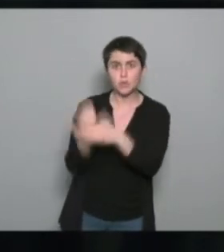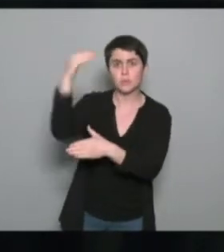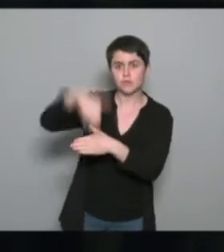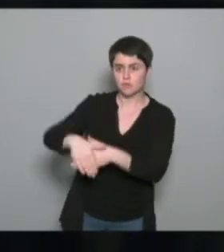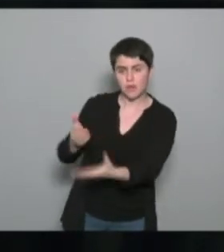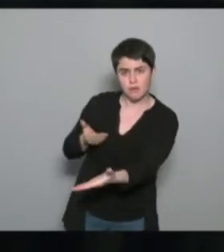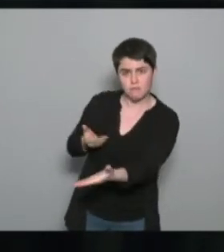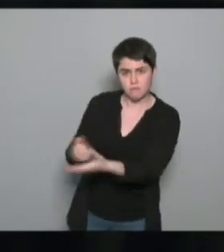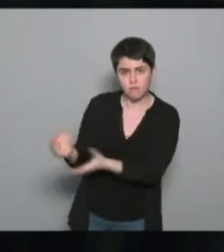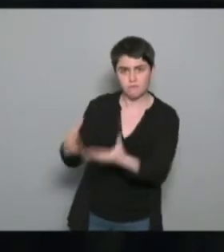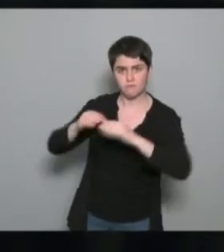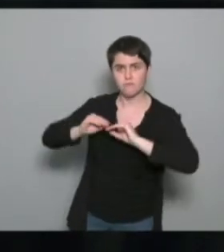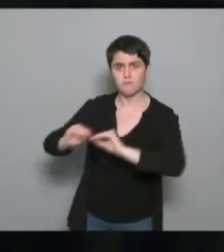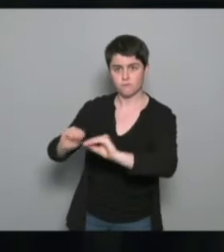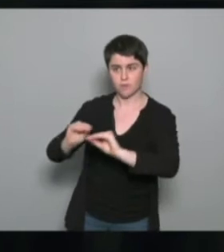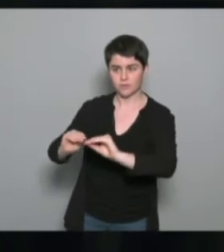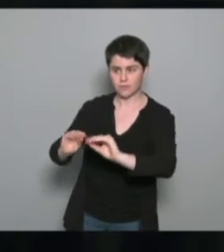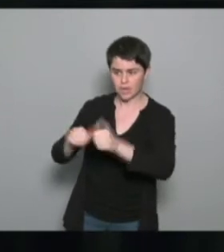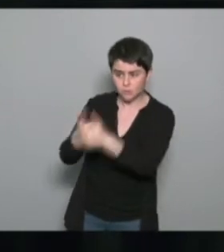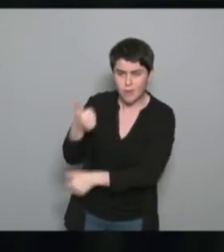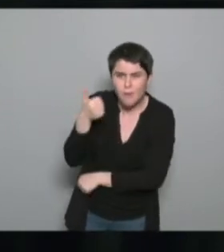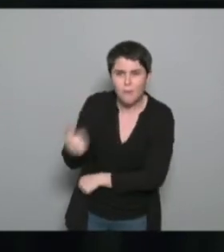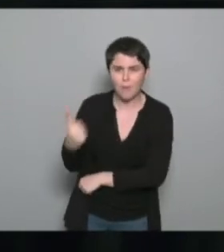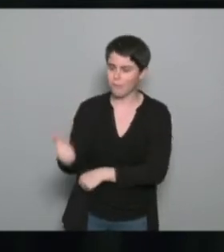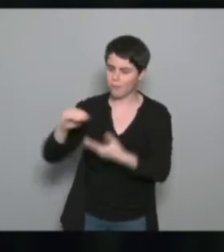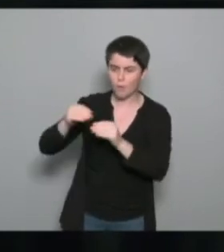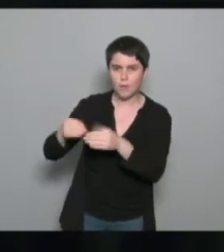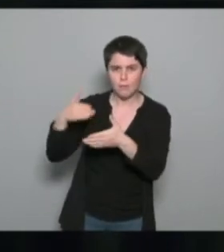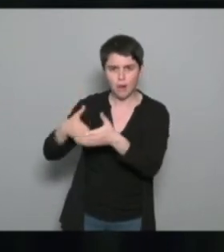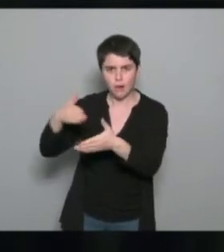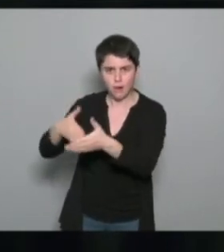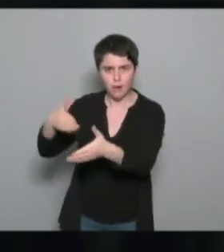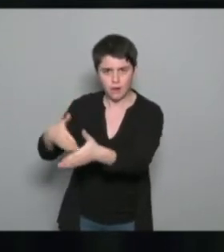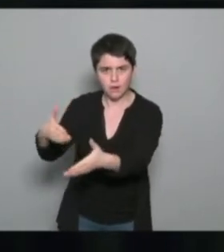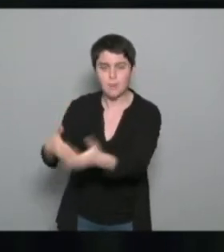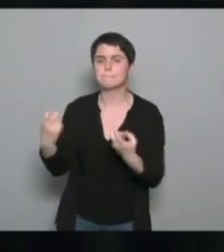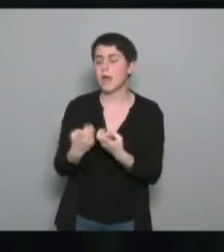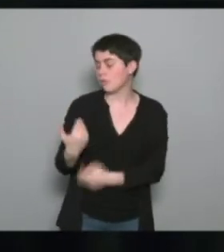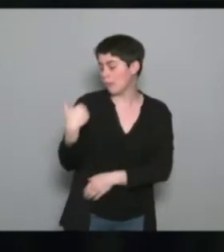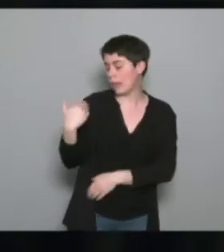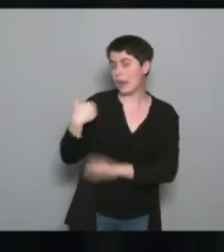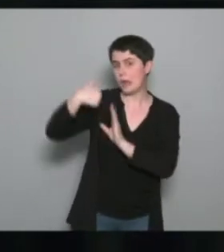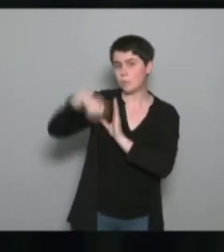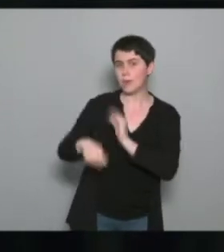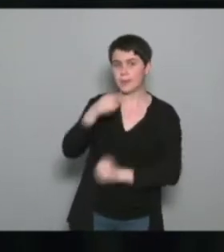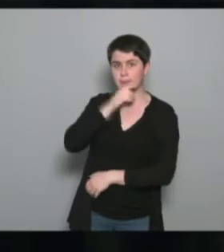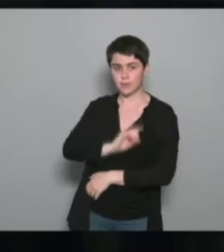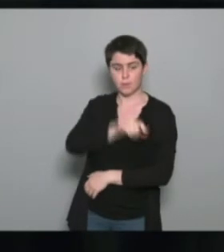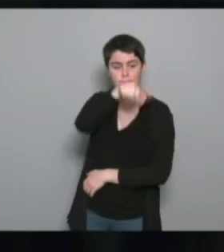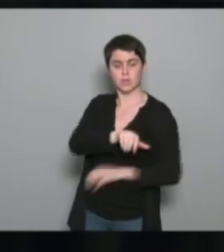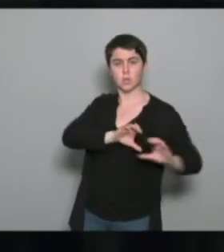spécifiques issues des problématiques qu'ils ont pu rencontrer. Là, dernièrement, au mois de décembre, on a un